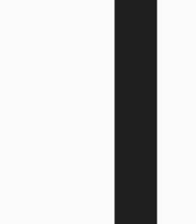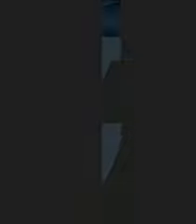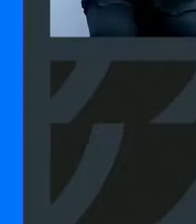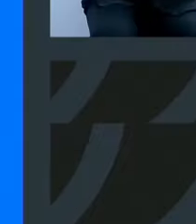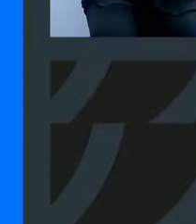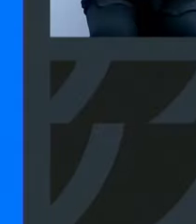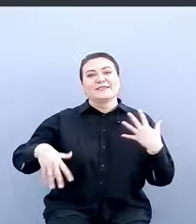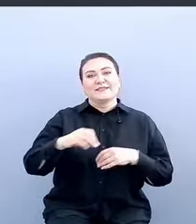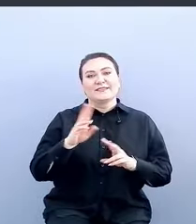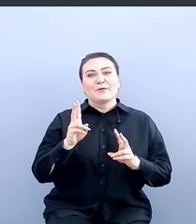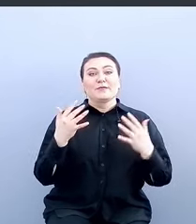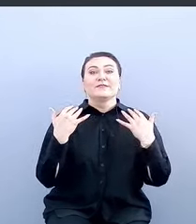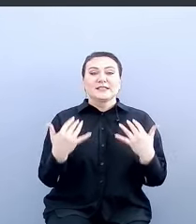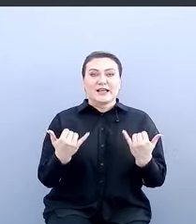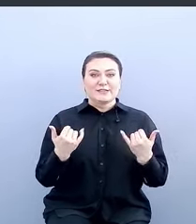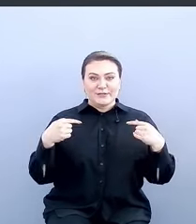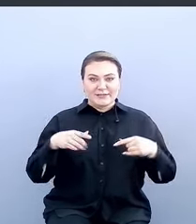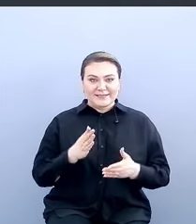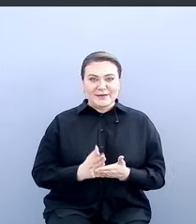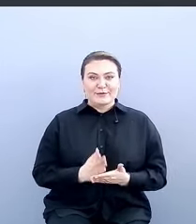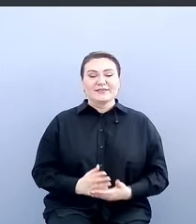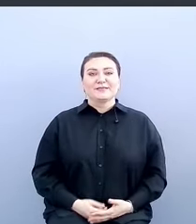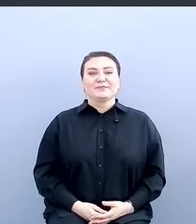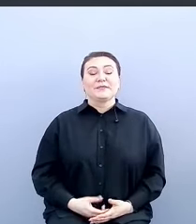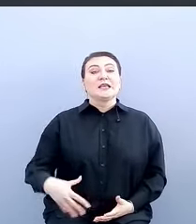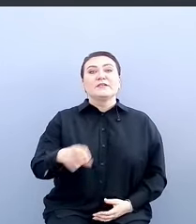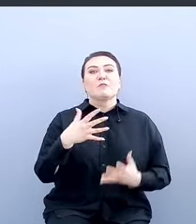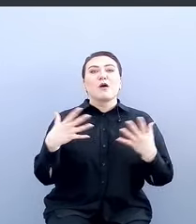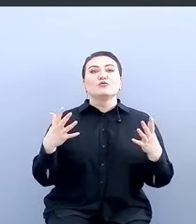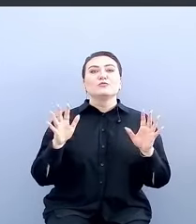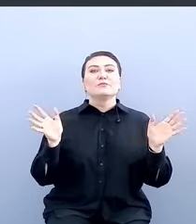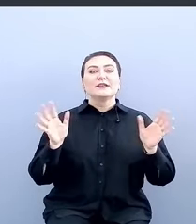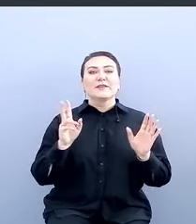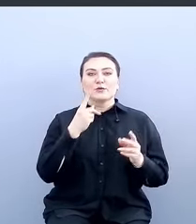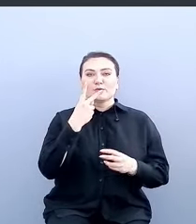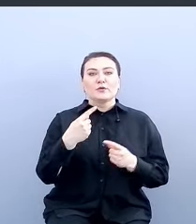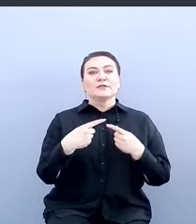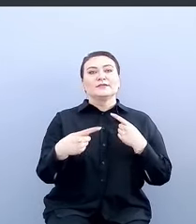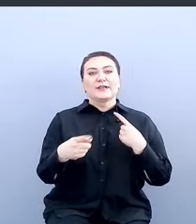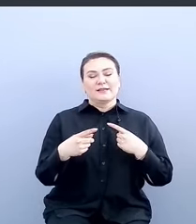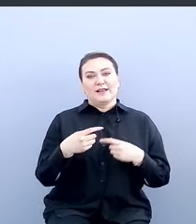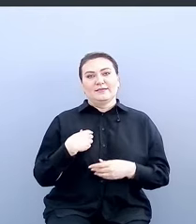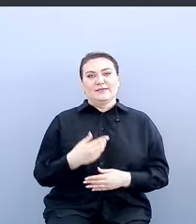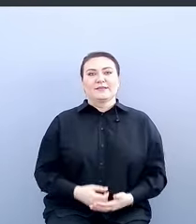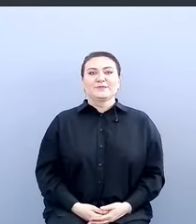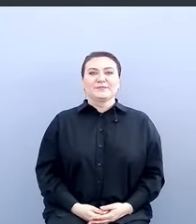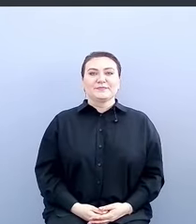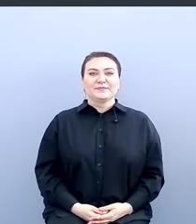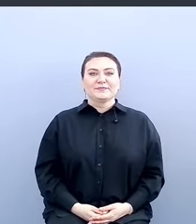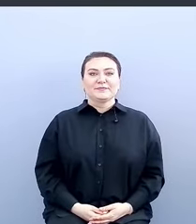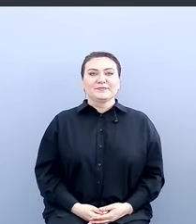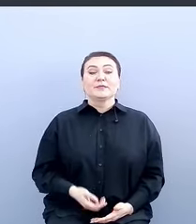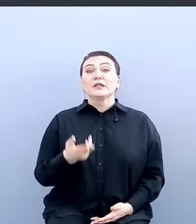Всем привет, кто в зале. И всем большой привет, кто смотрит нас трансляции. Да, действительно,